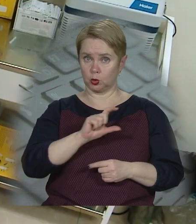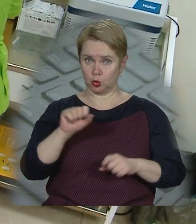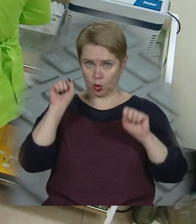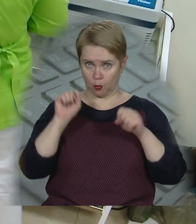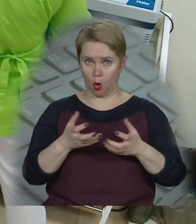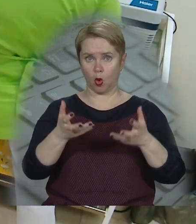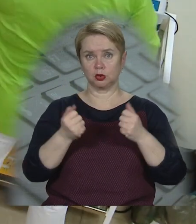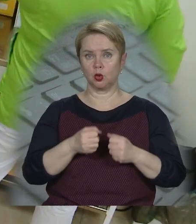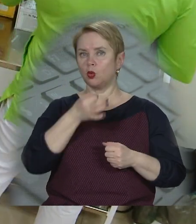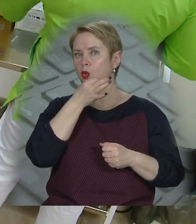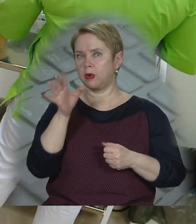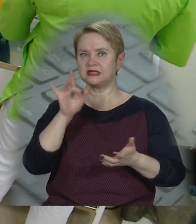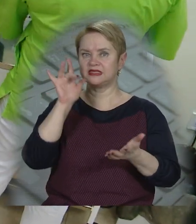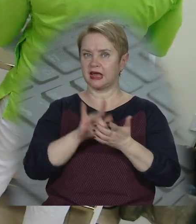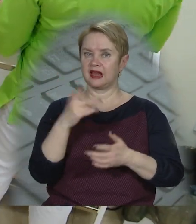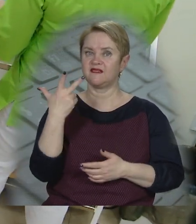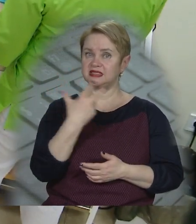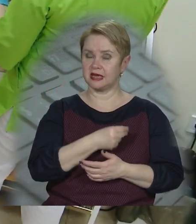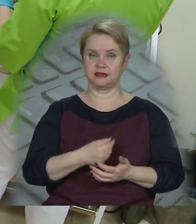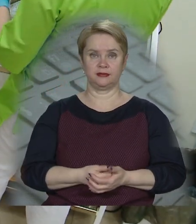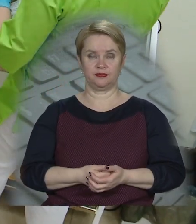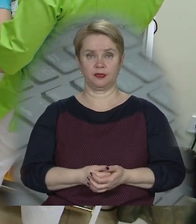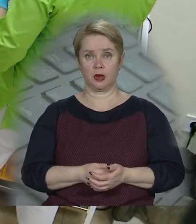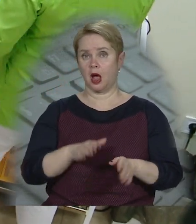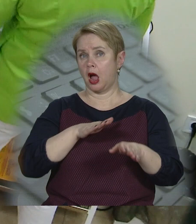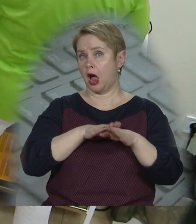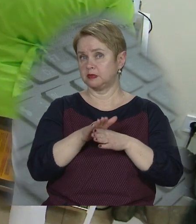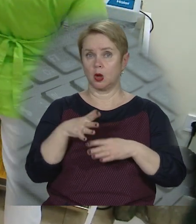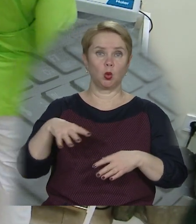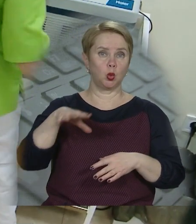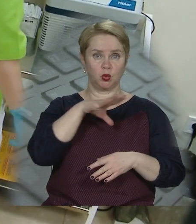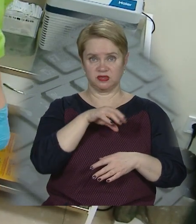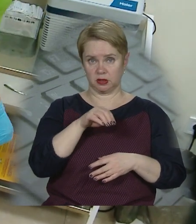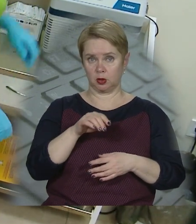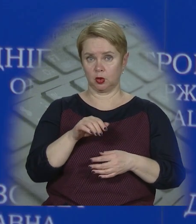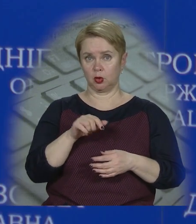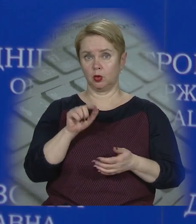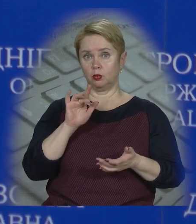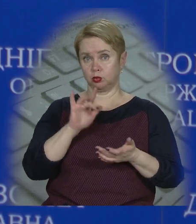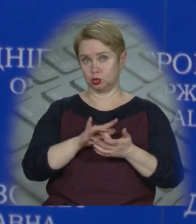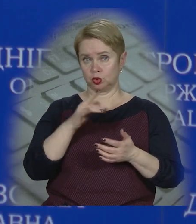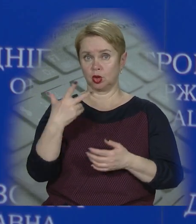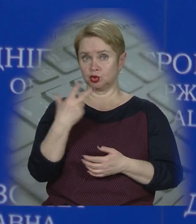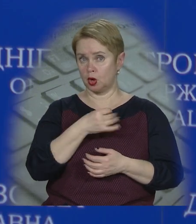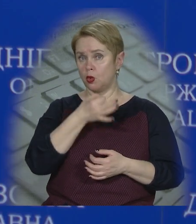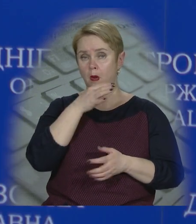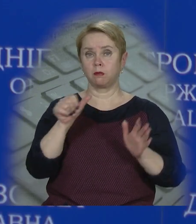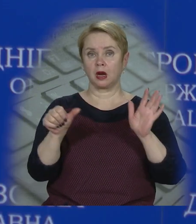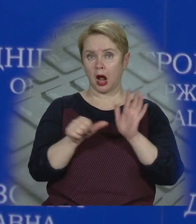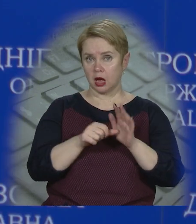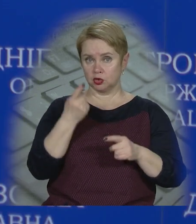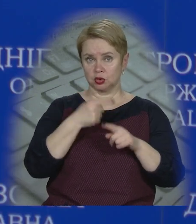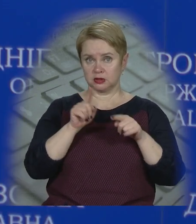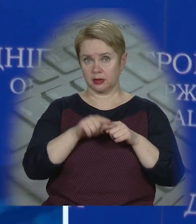третю дозу можна отримати у будь-якому центрі вакцинації. Абсолютно в усіх пунктах щеплення, будь-яка мобільна